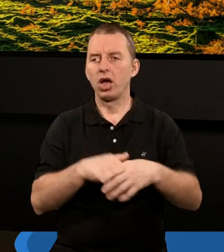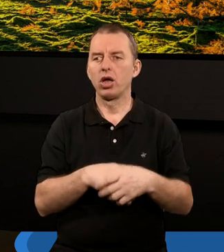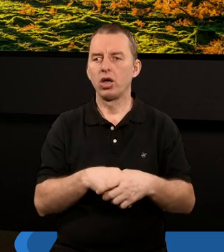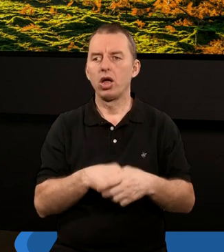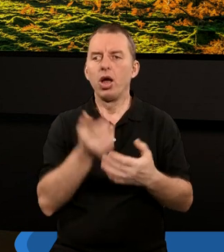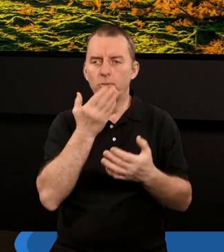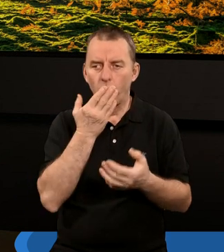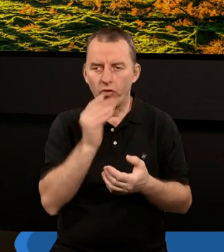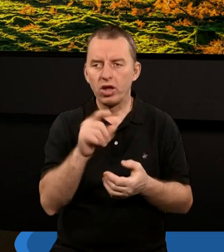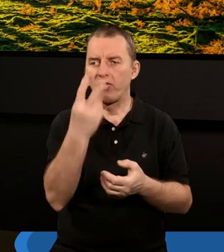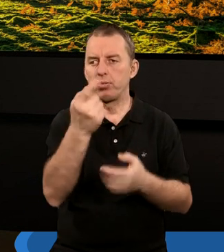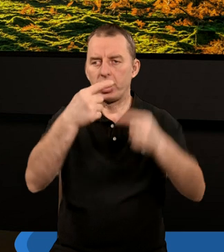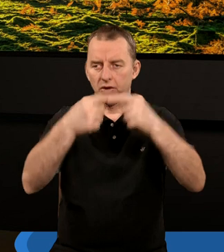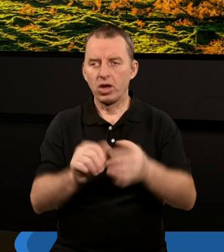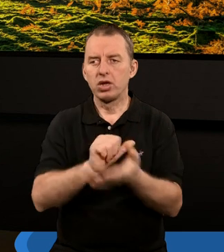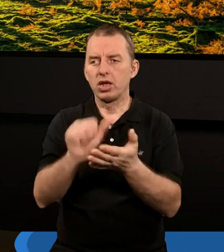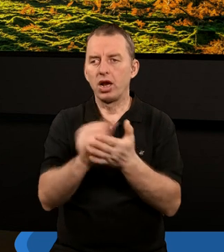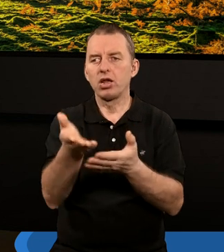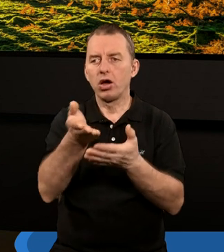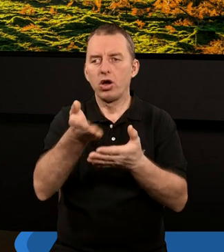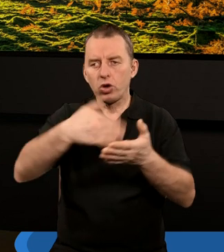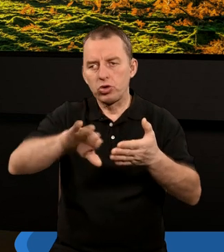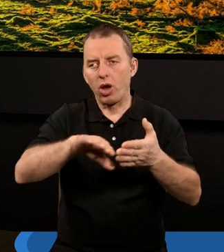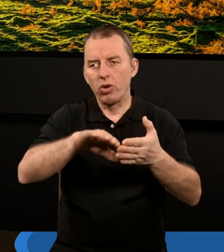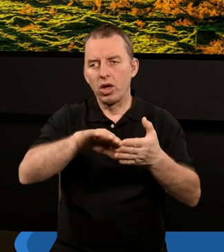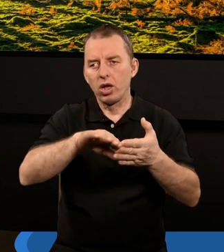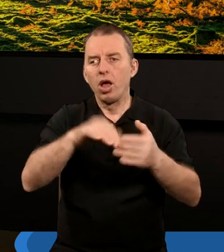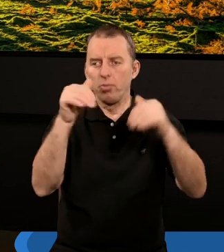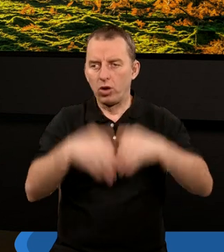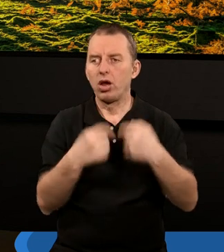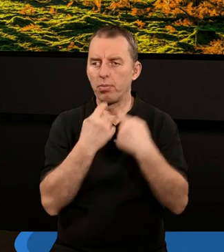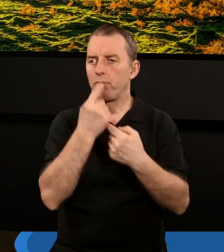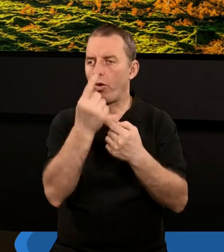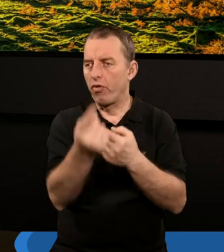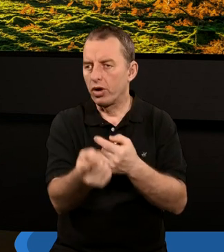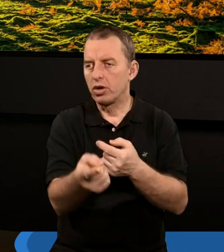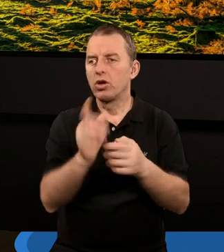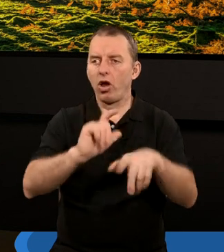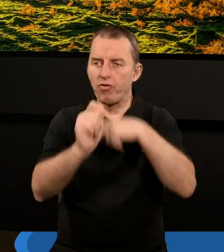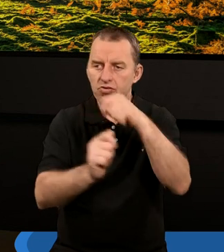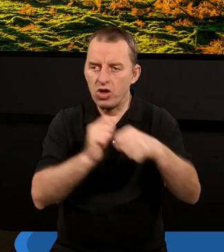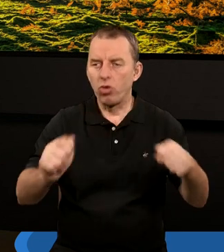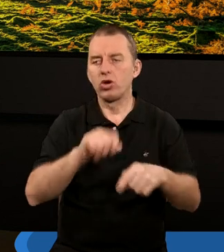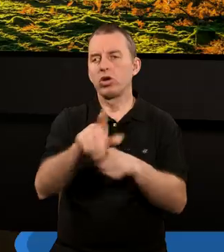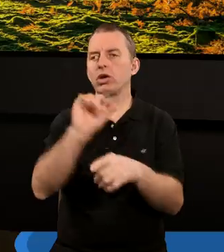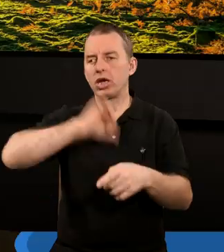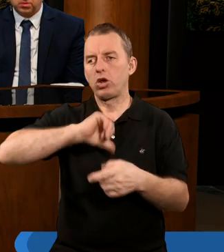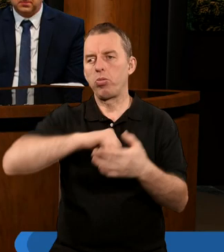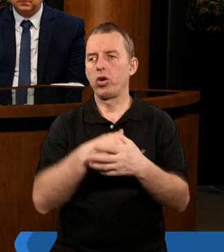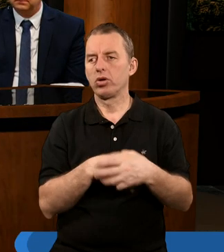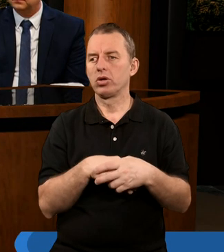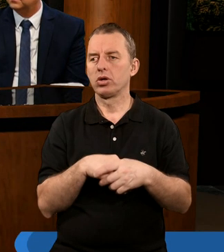O czym mówią dwa pierwsze wiersze jedenastego rozdziału? Co moglibyśmy powiedzieć tutaj? Czy wiążą się te rzeczy ze sobą?